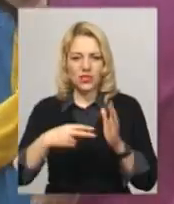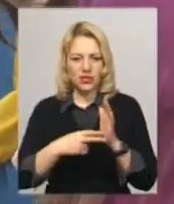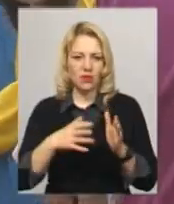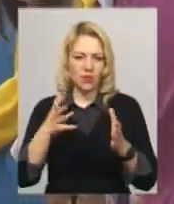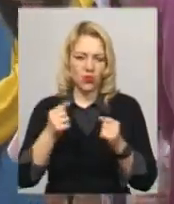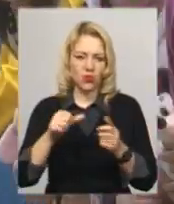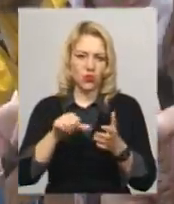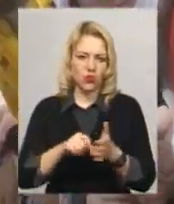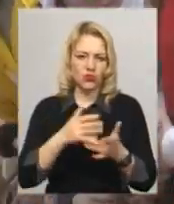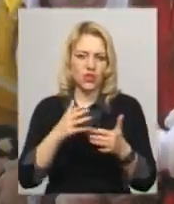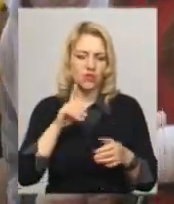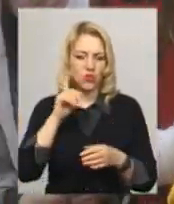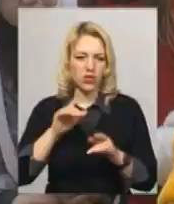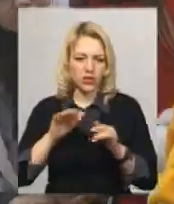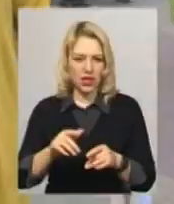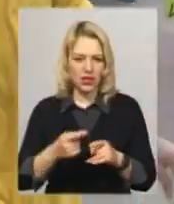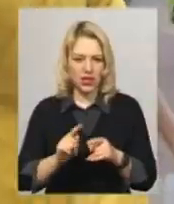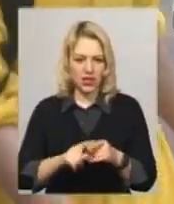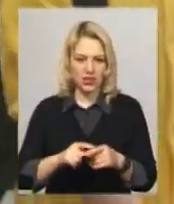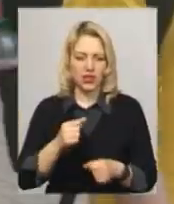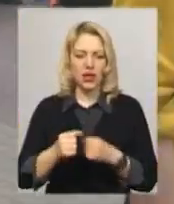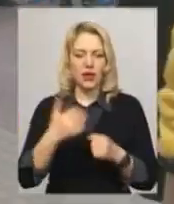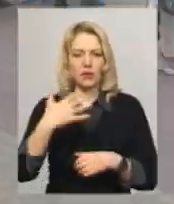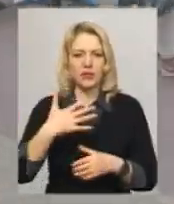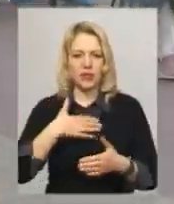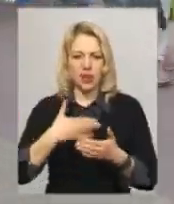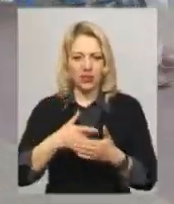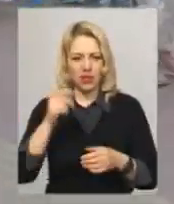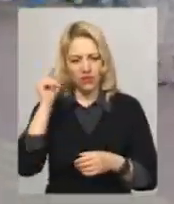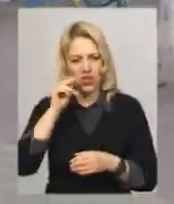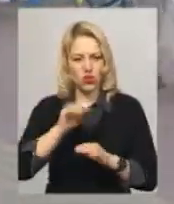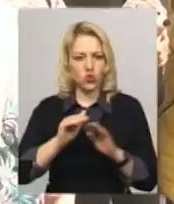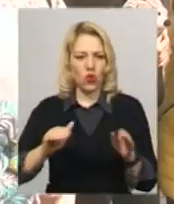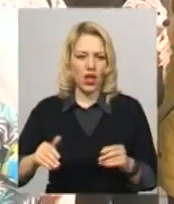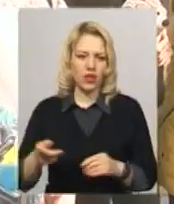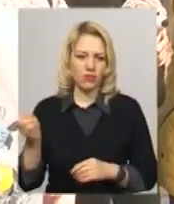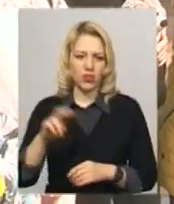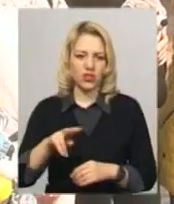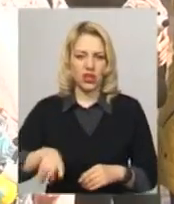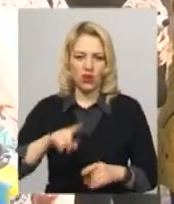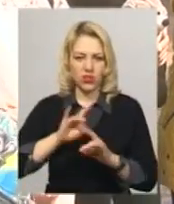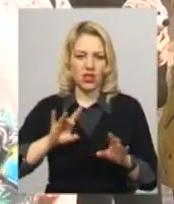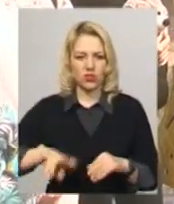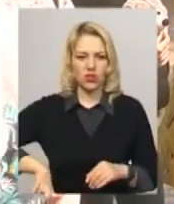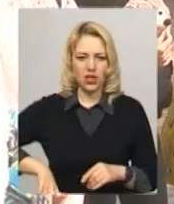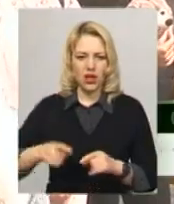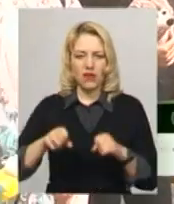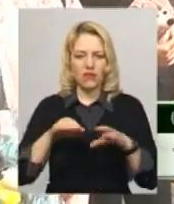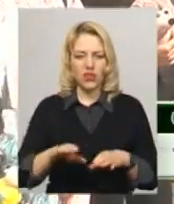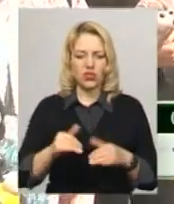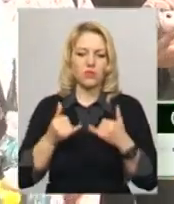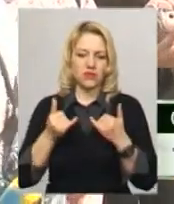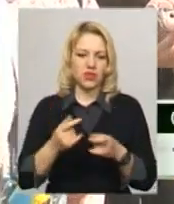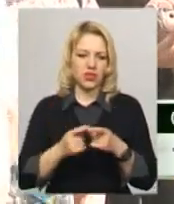заходах. На свій перший забіг у піжамах прийшли 50 активних школярів, каже директор закладу Ольга Горенко. Вони вирішили присвятити цей забіг тому,